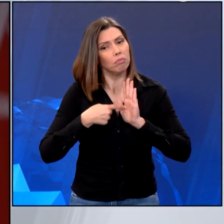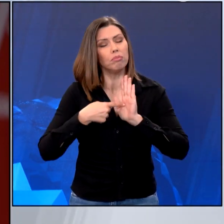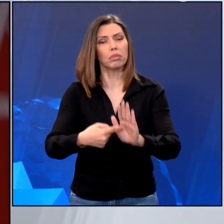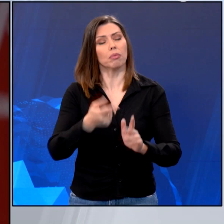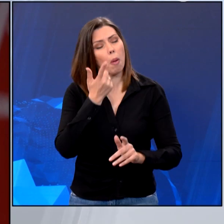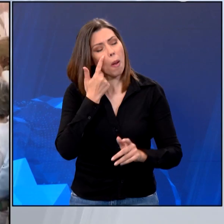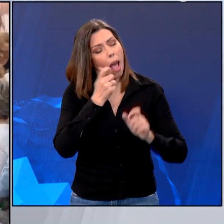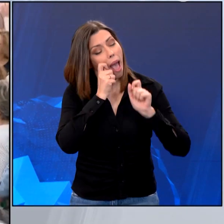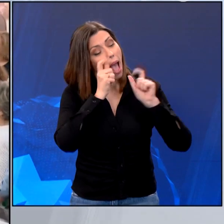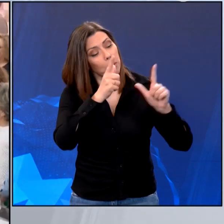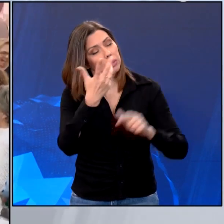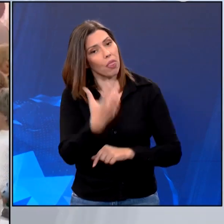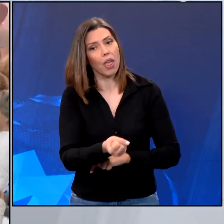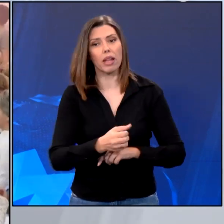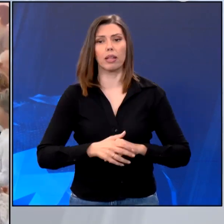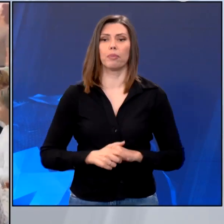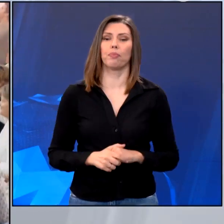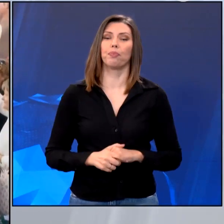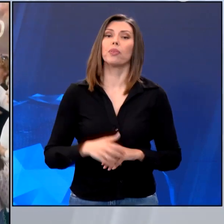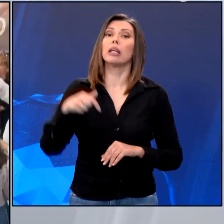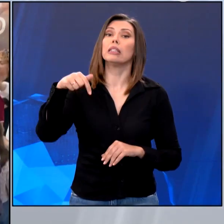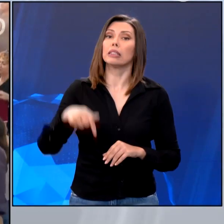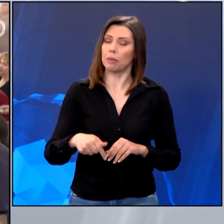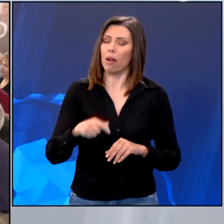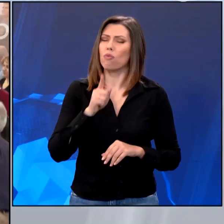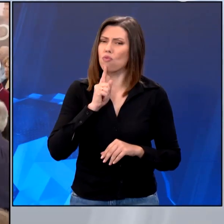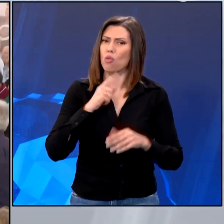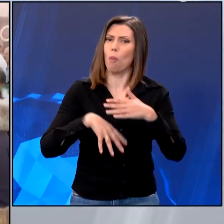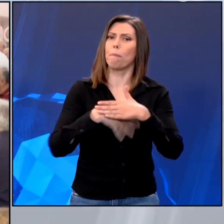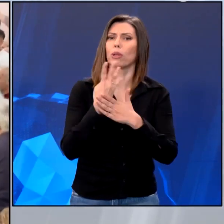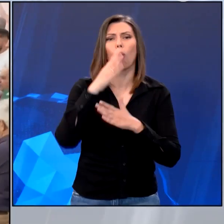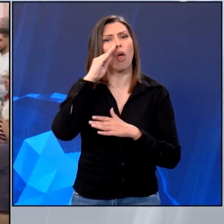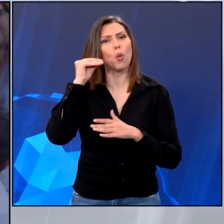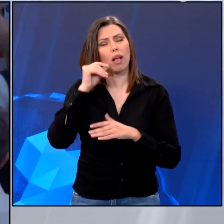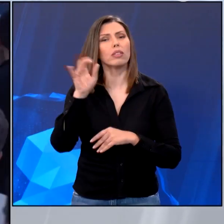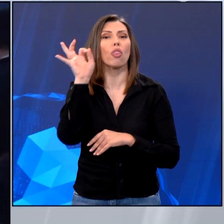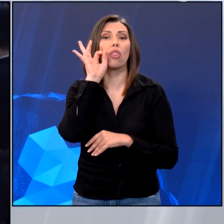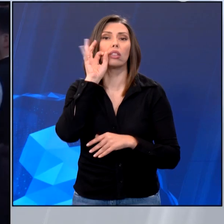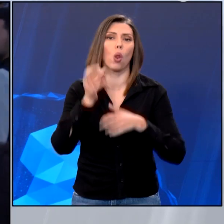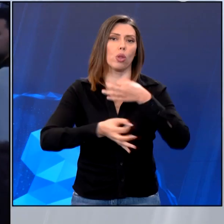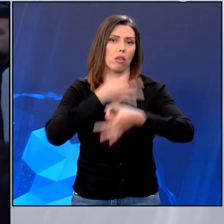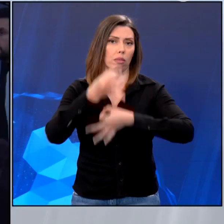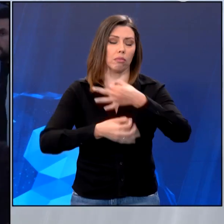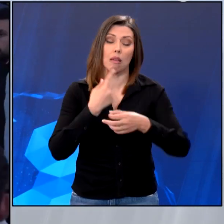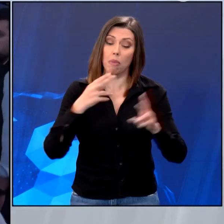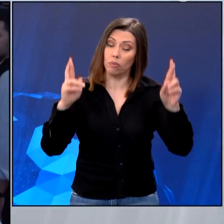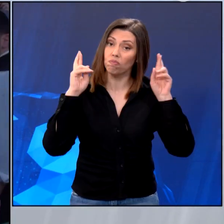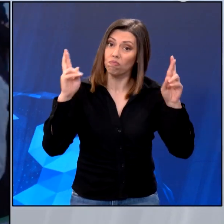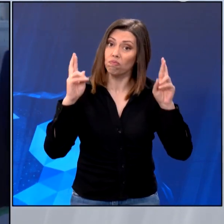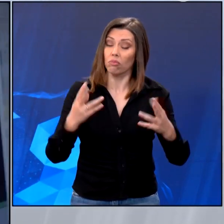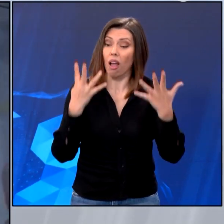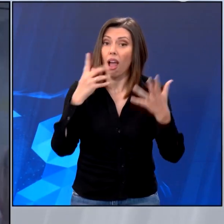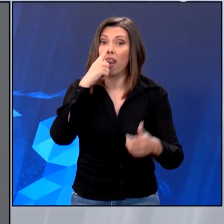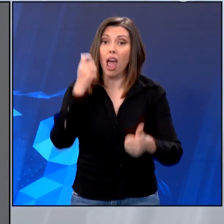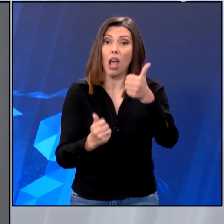εκπλήξεις και για τον ίδιο. Ομιλία στη Θεσσαλονίκη έχει απόψε και ο Νίκος Ανδρουλάκης ο οποίος εμφανίστηκε αισιόδοξος ότι το Πασόκ το βράδυ της 9ης Ιουνίου θα βρίσκεται στην